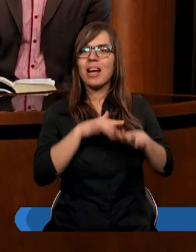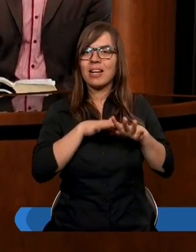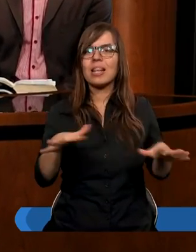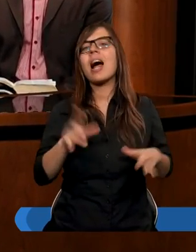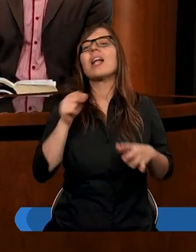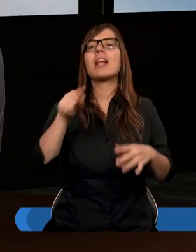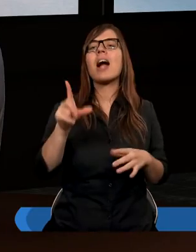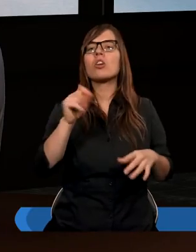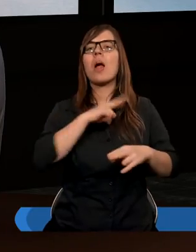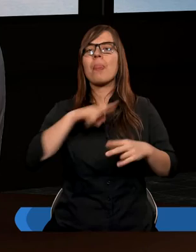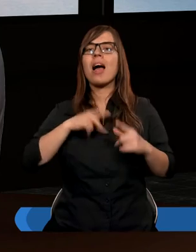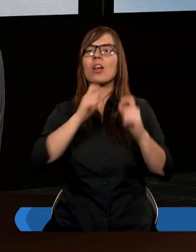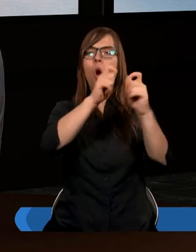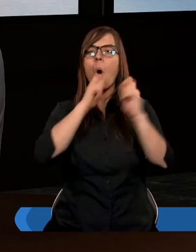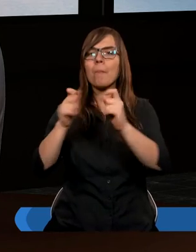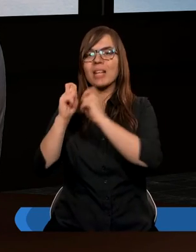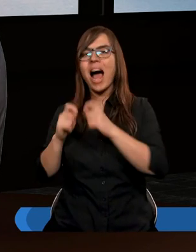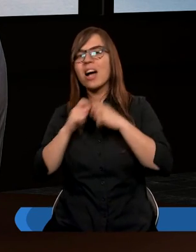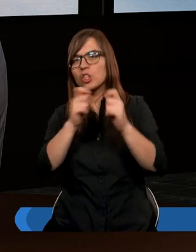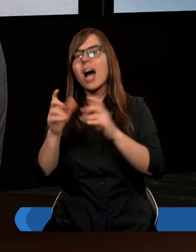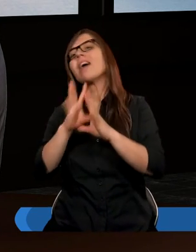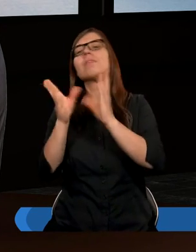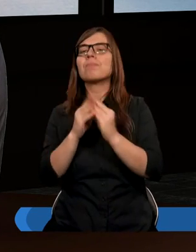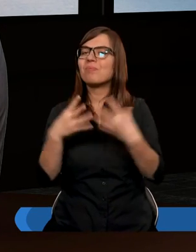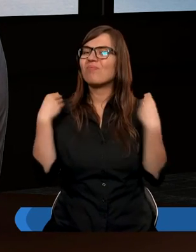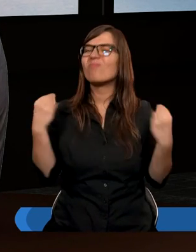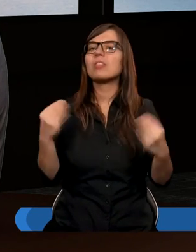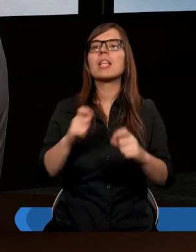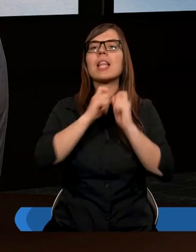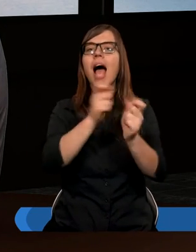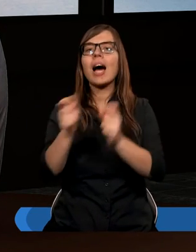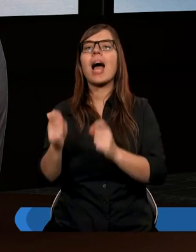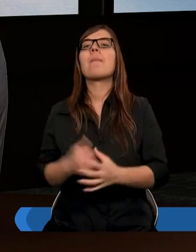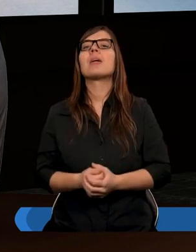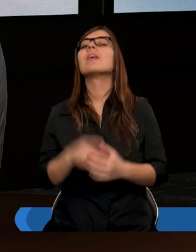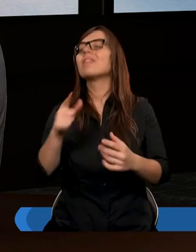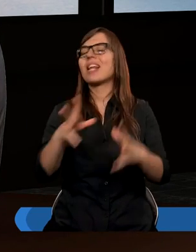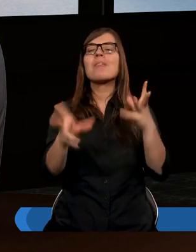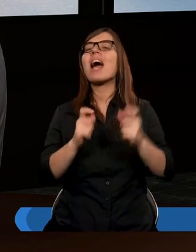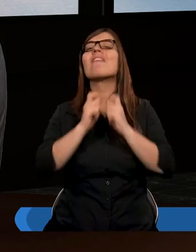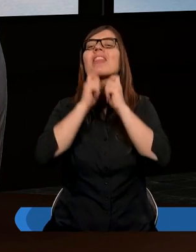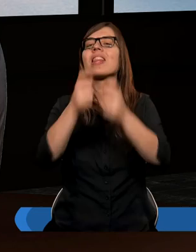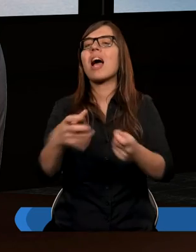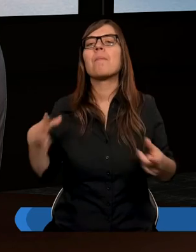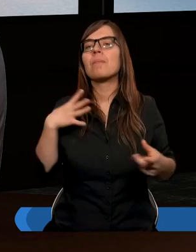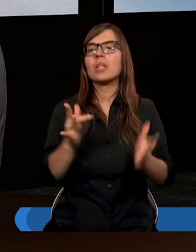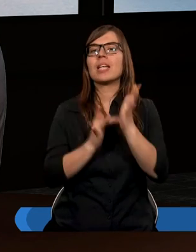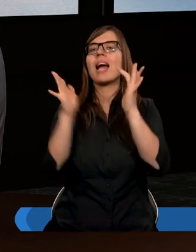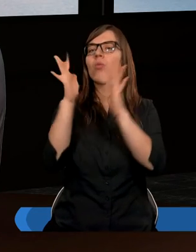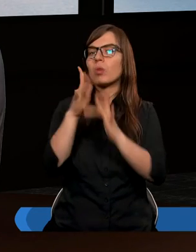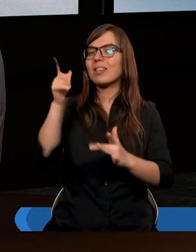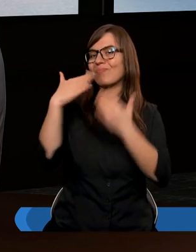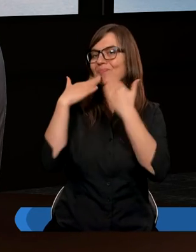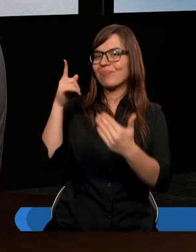Ty nas obdarzasz największymi darami a tym największym darem był dar Jezusa